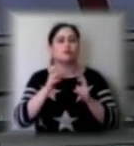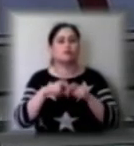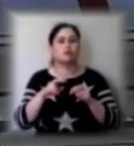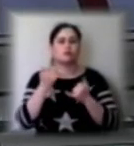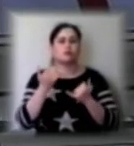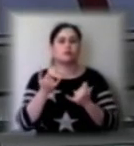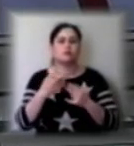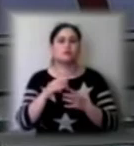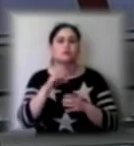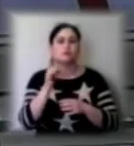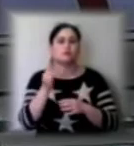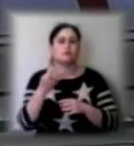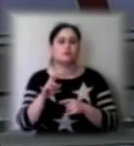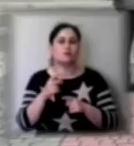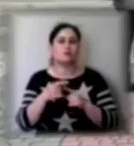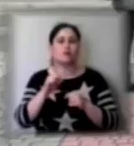Анна Тонг далі.